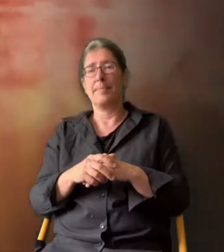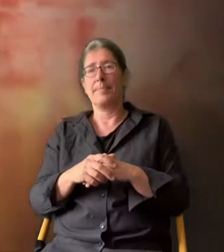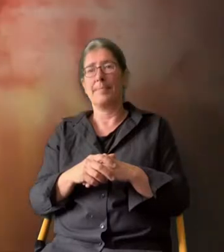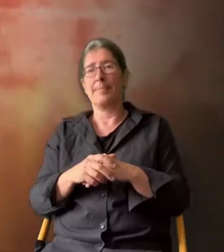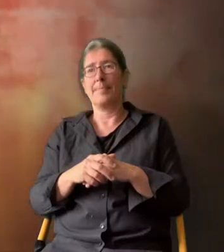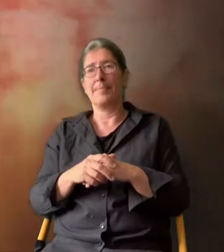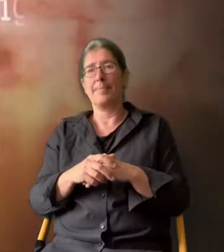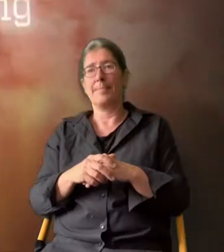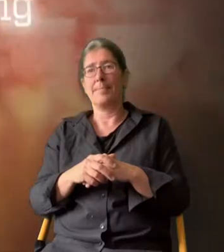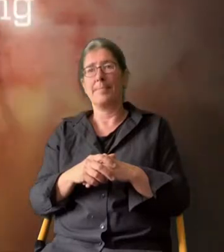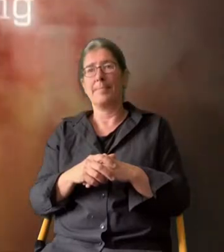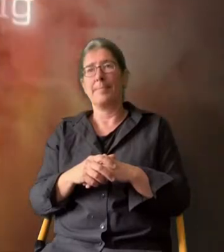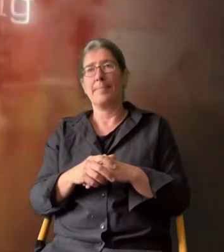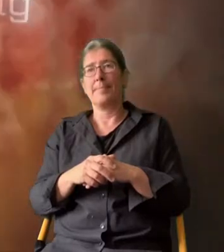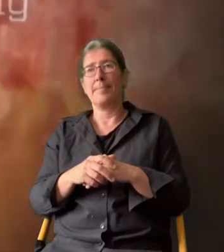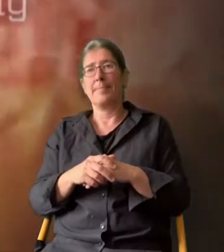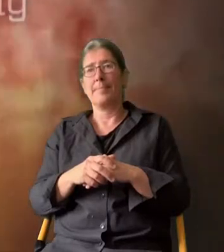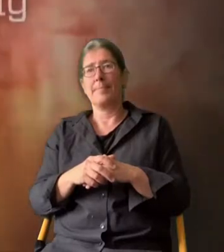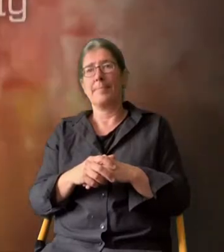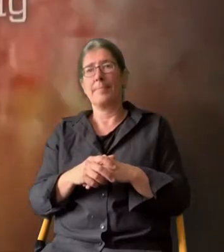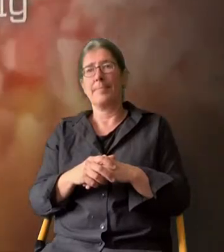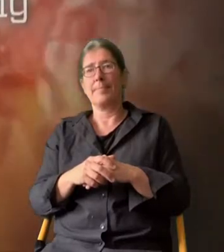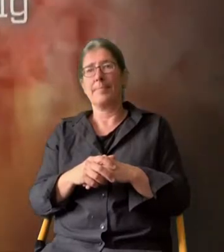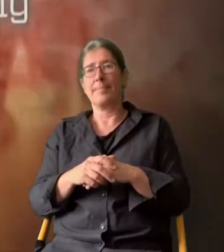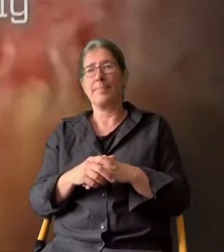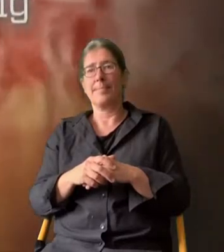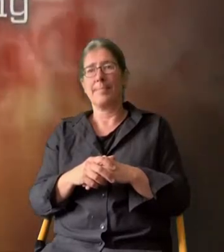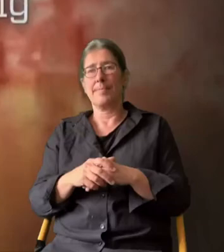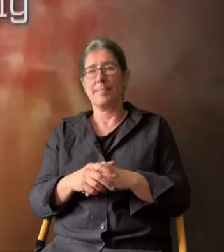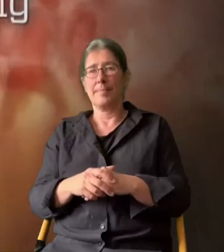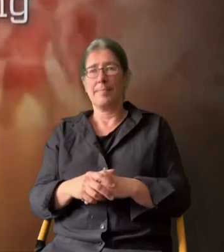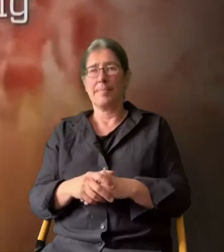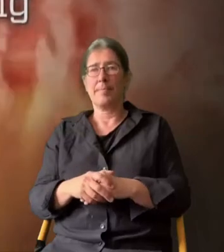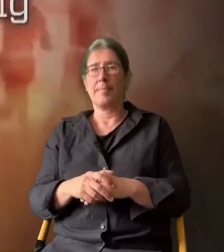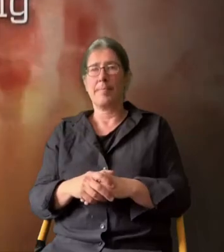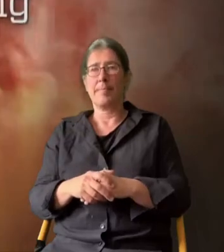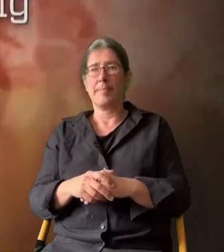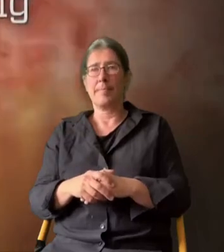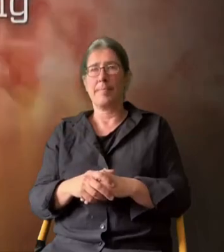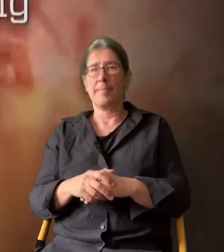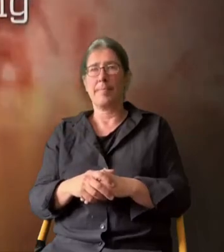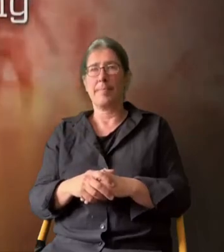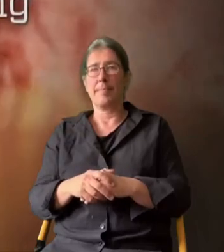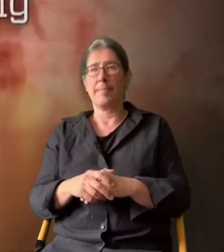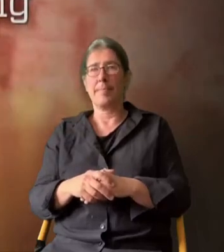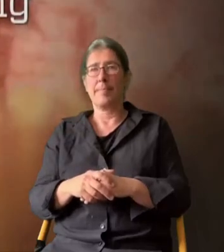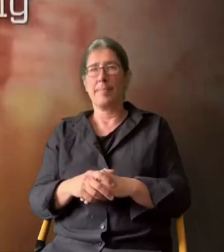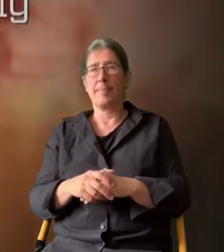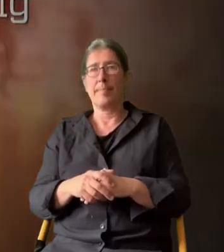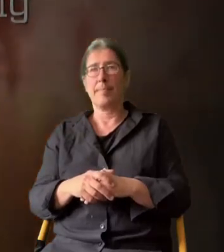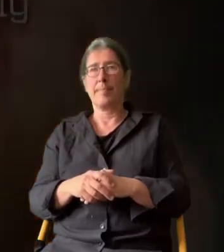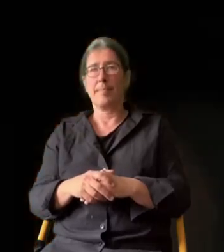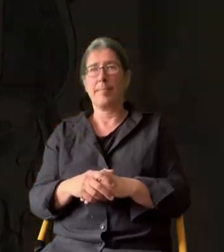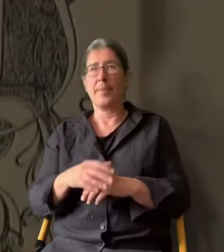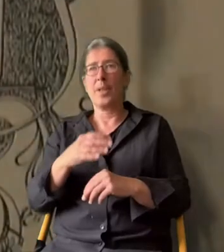Die Gedanken sind frei, wer kann sie erraten?